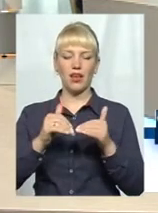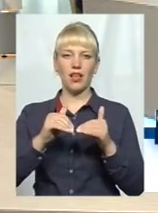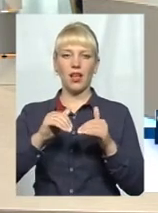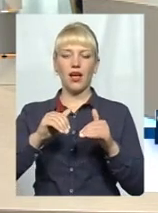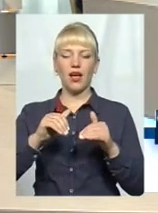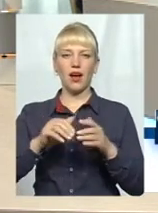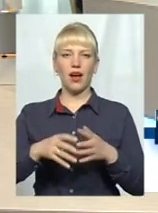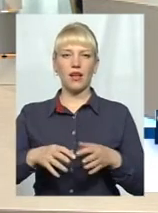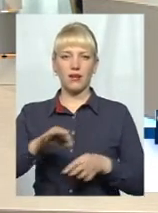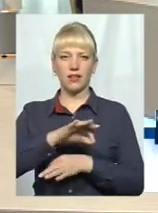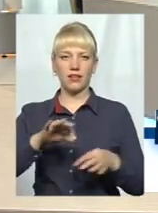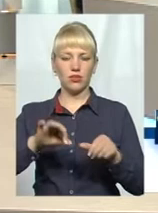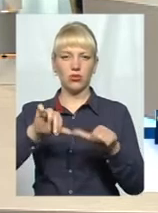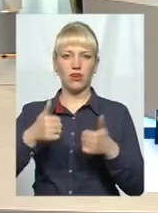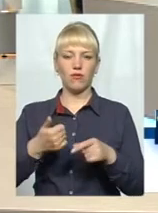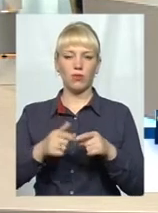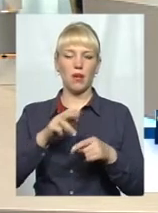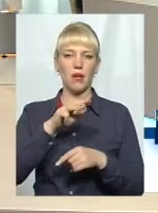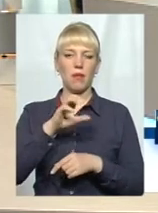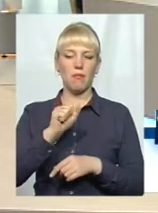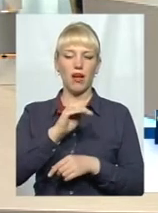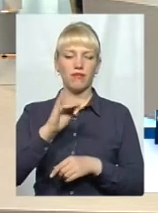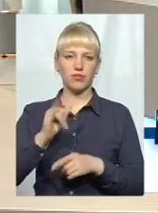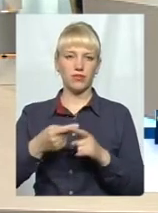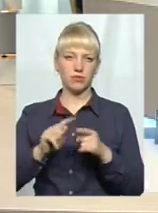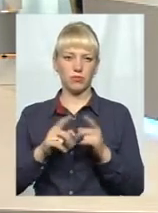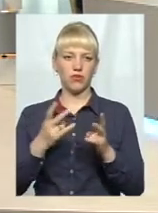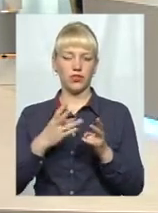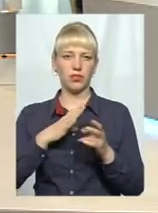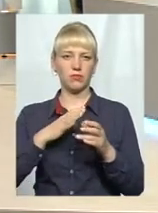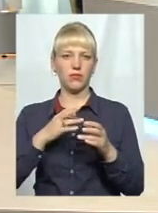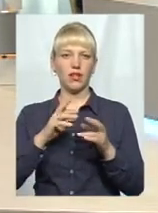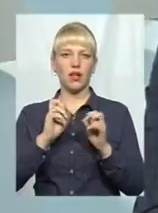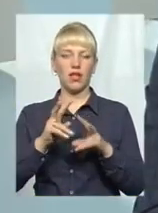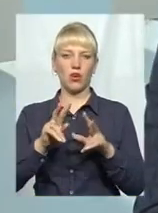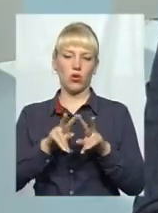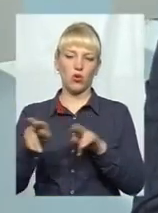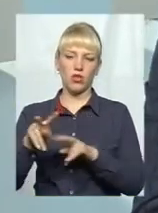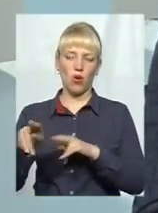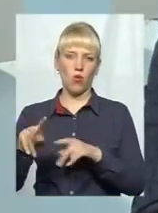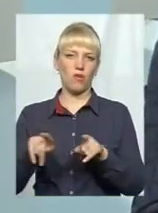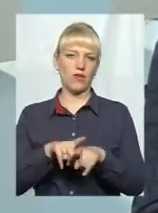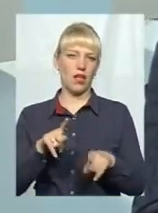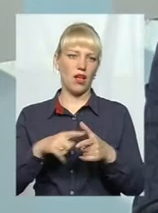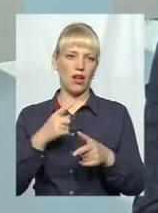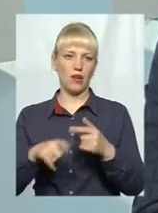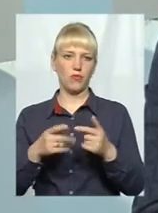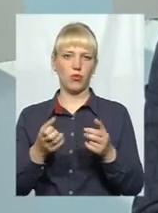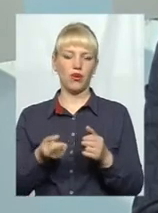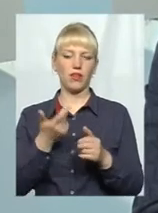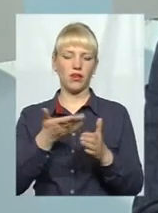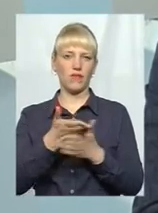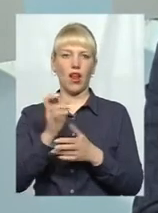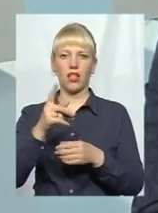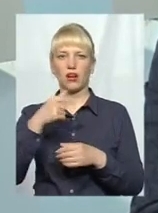мафи, кіоски. І вони мають виглядати, ну, хоча б однаково, або мати кілька варіантів свого вигляду, а не так, як кому